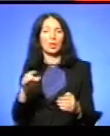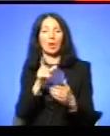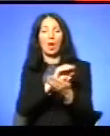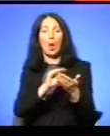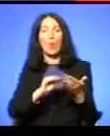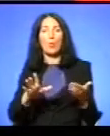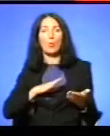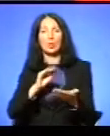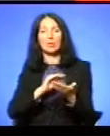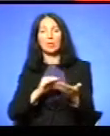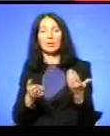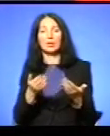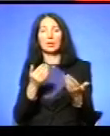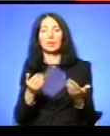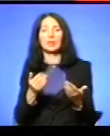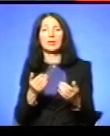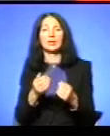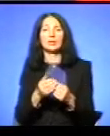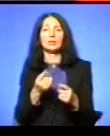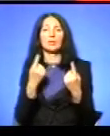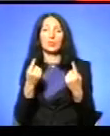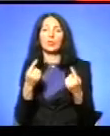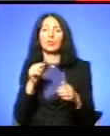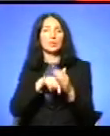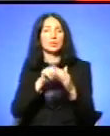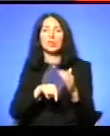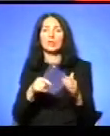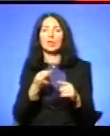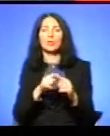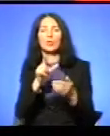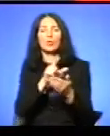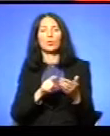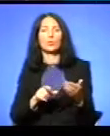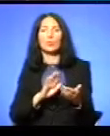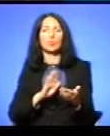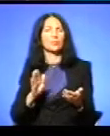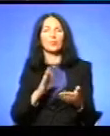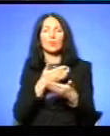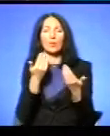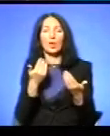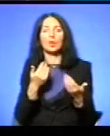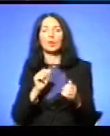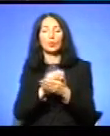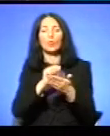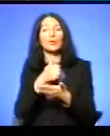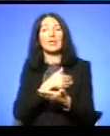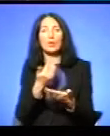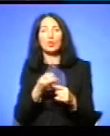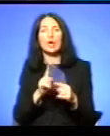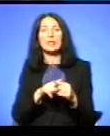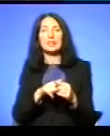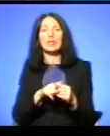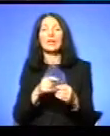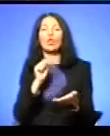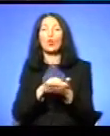але якійсь великої художні цінності Я йому зараз не надаю Я не хочу його друкувати Але менше з тим Саме цей документ створив з